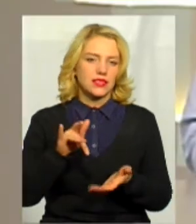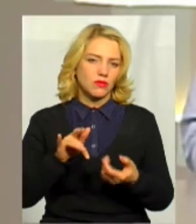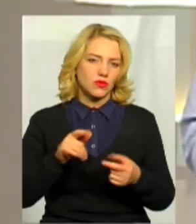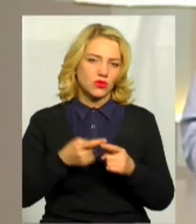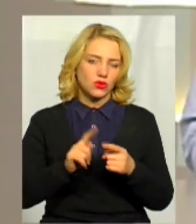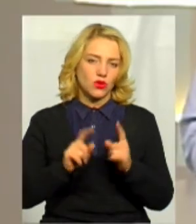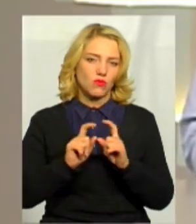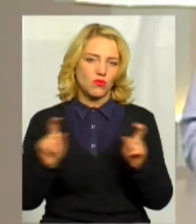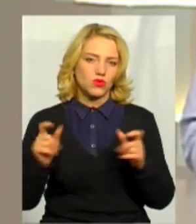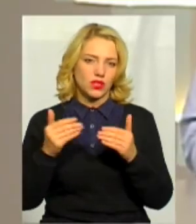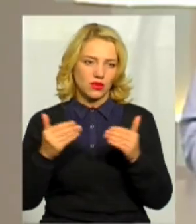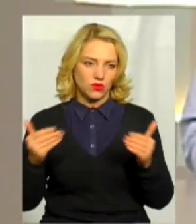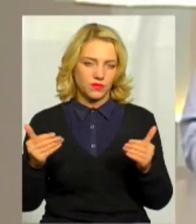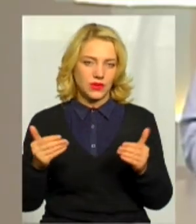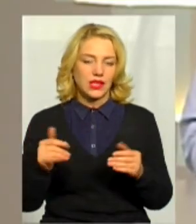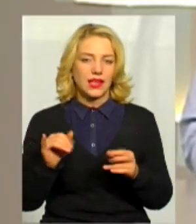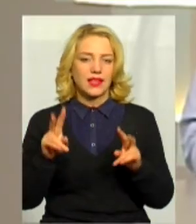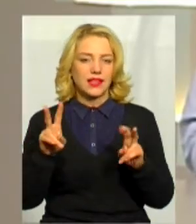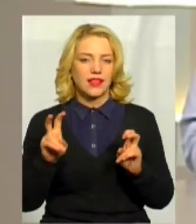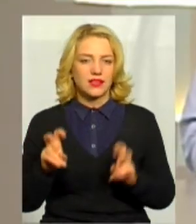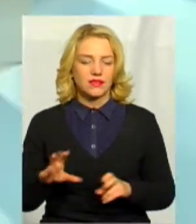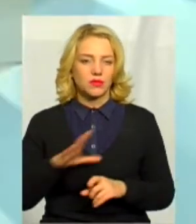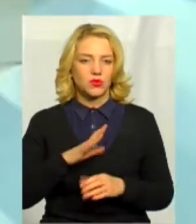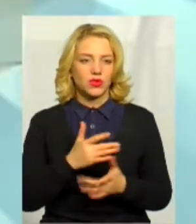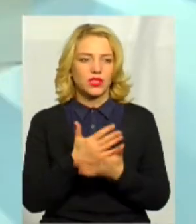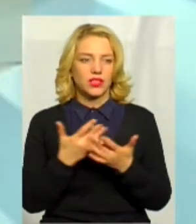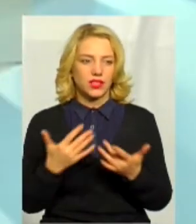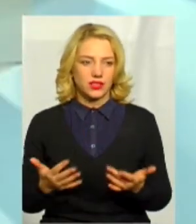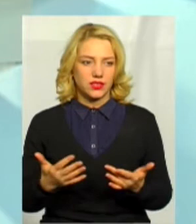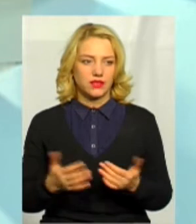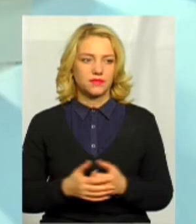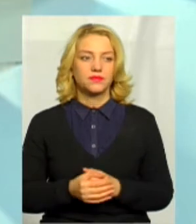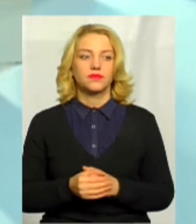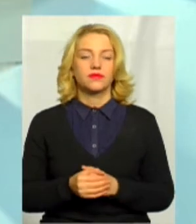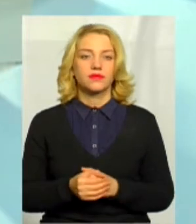І, власне, назви були дуже різні.